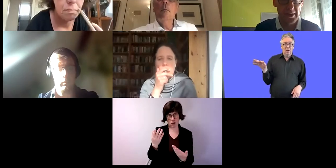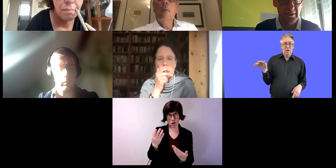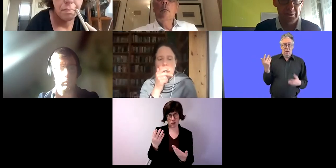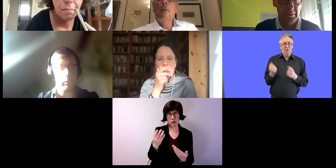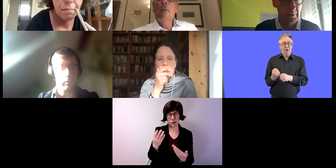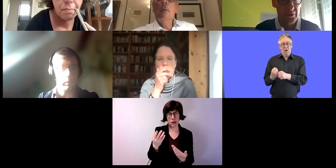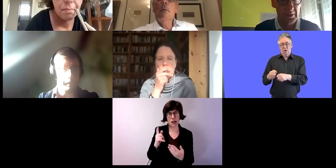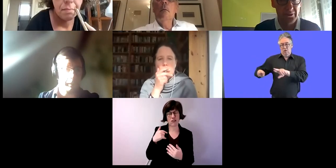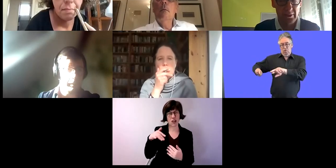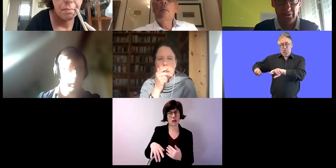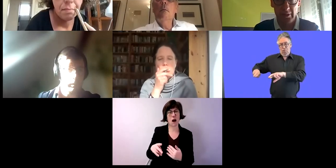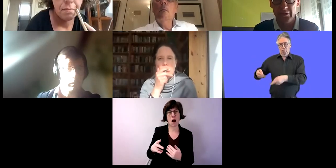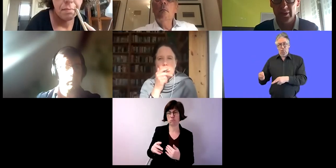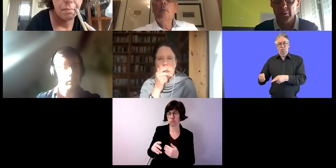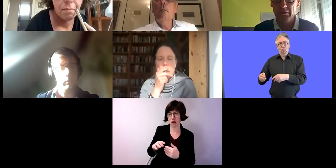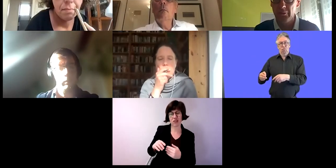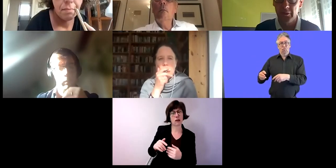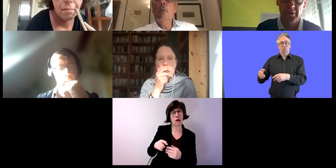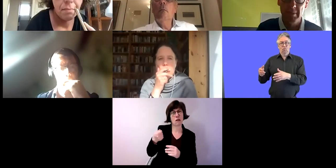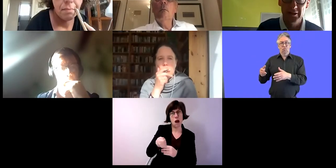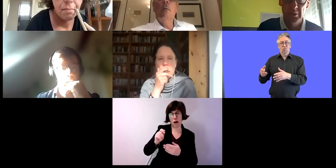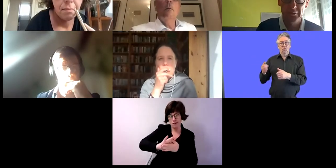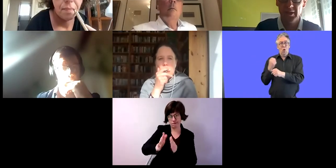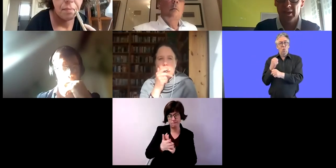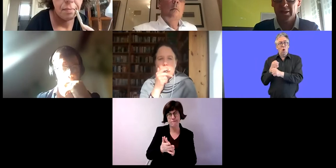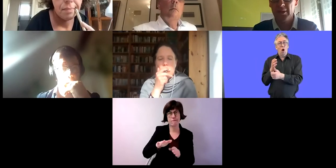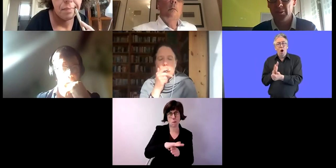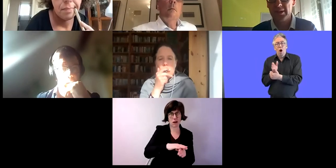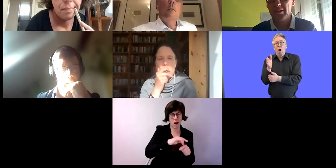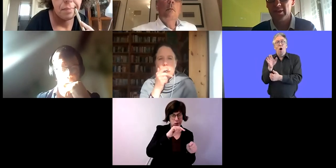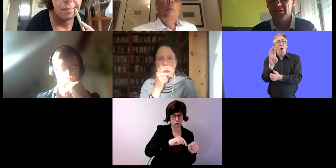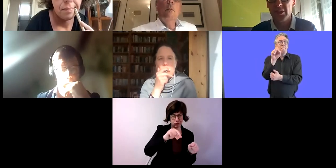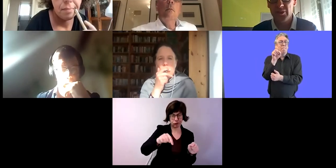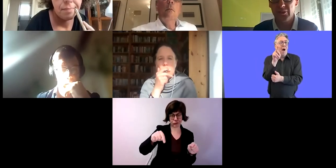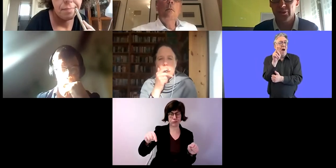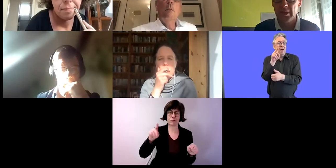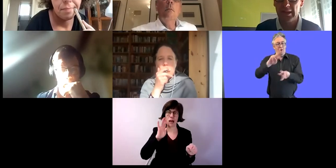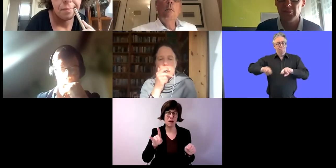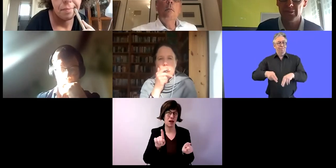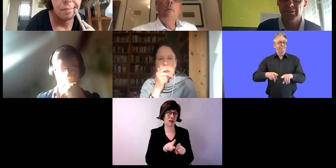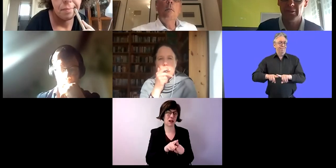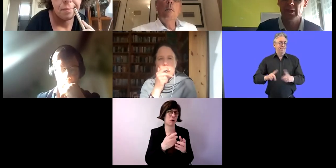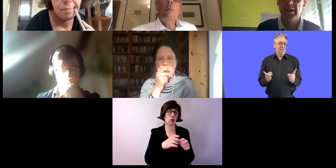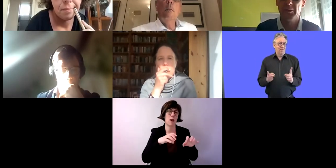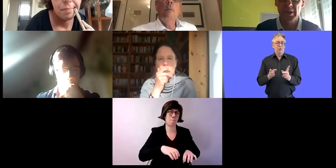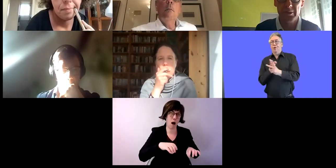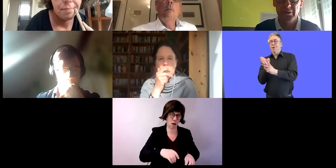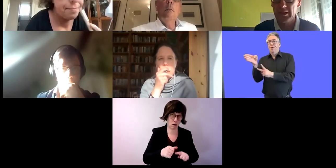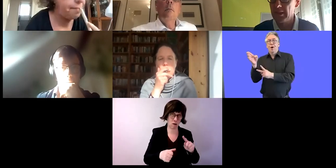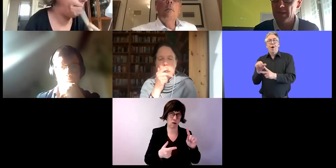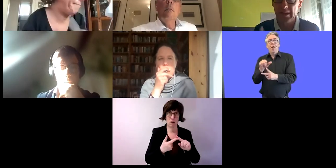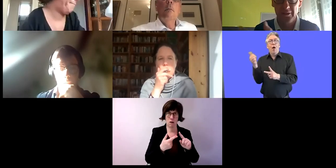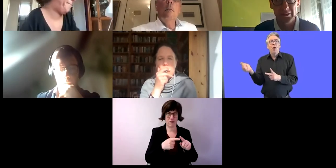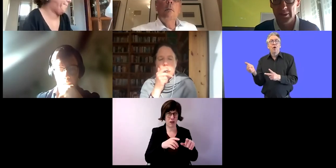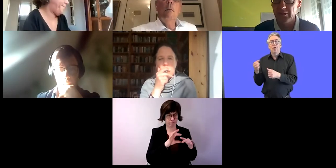Wir haben entsprechende Tarifvereinbarungen für die jeweiligen Sektoren. Das haben wir auch in Belgien für die Banken zum Beispiel. Da haben